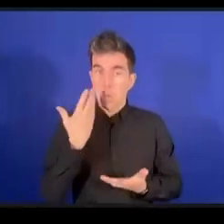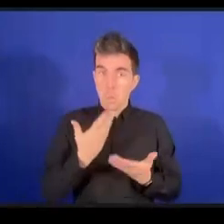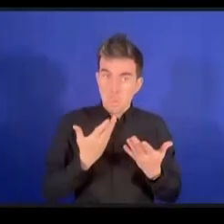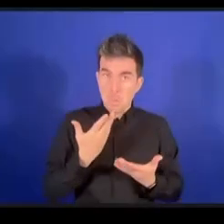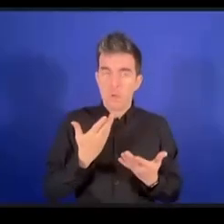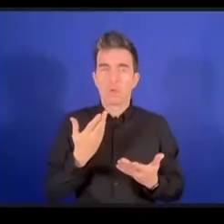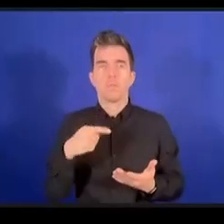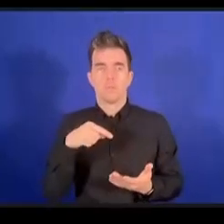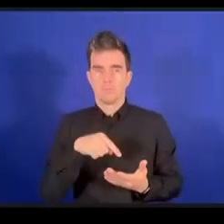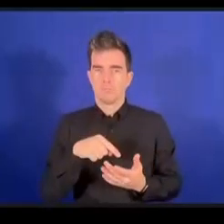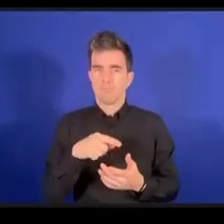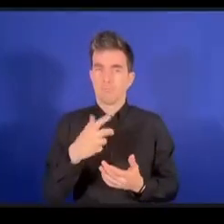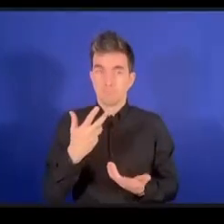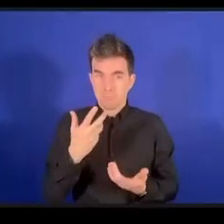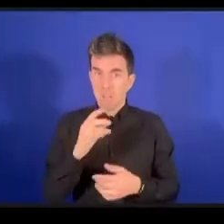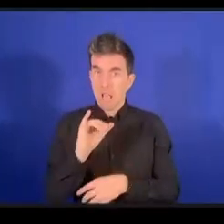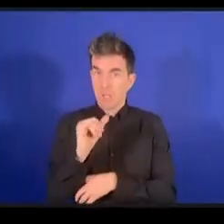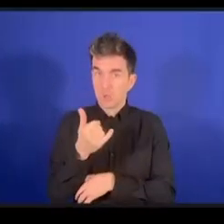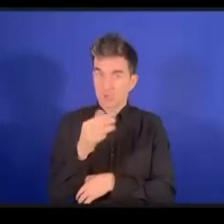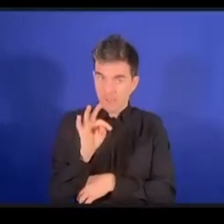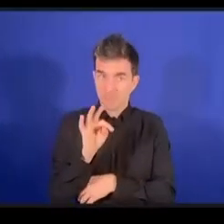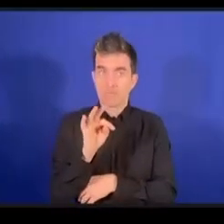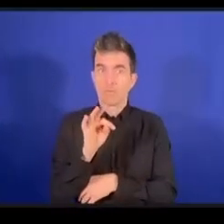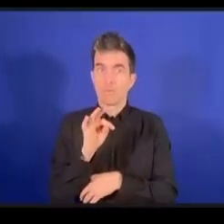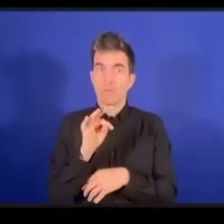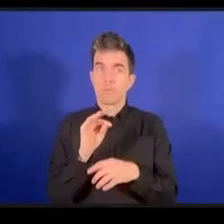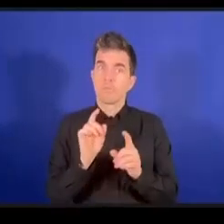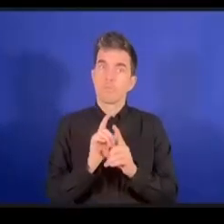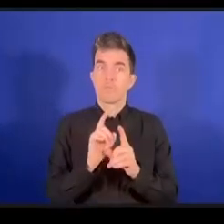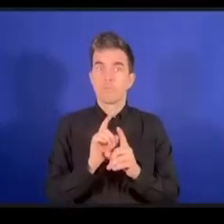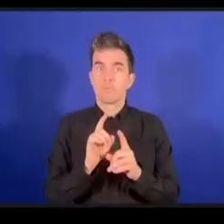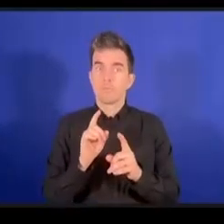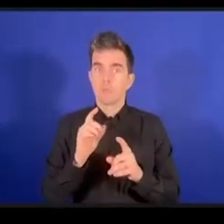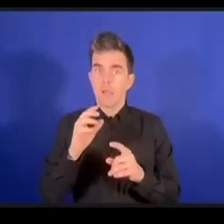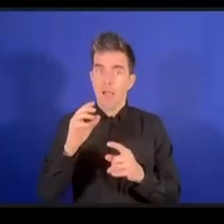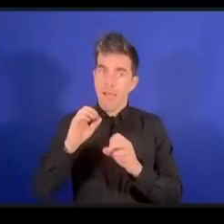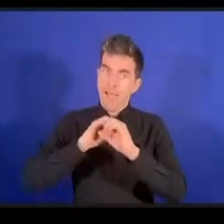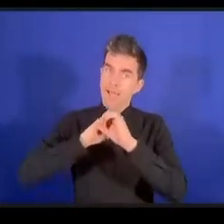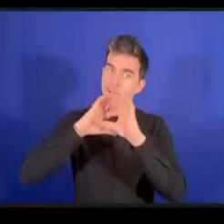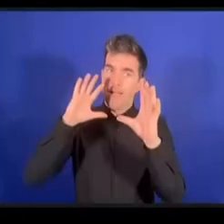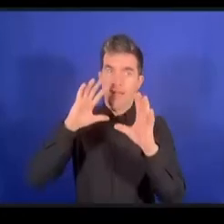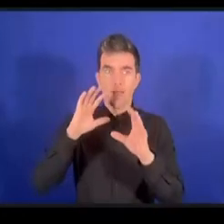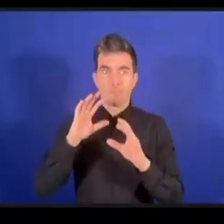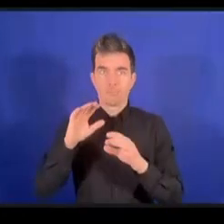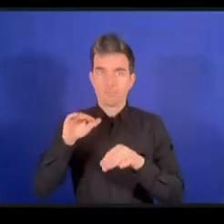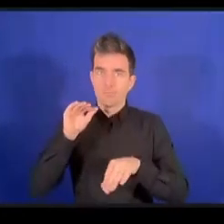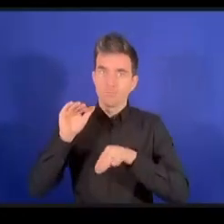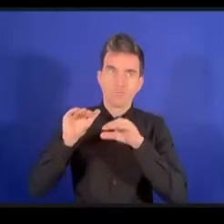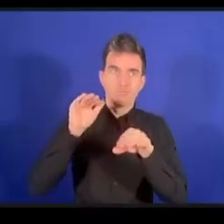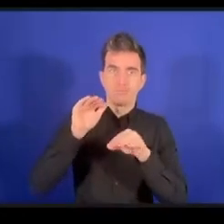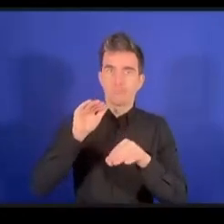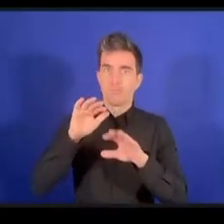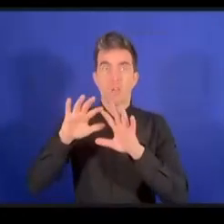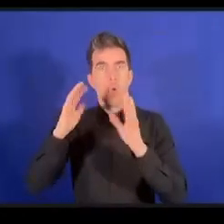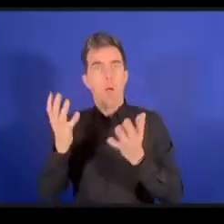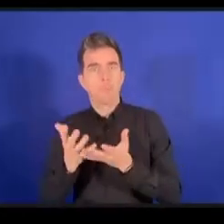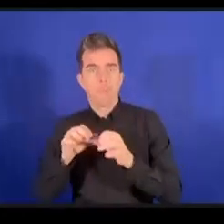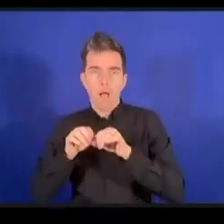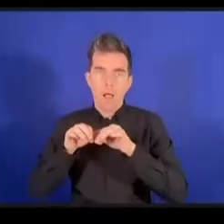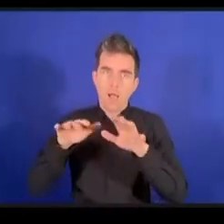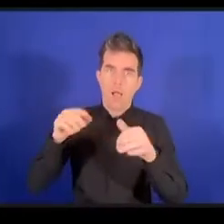إذا قام أيضا بتدارس مسائل أخرى والعمل على أساس